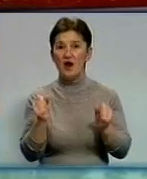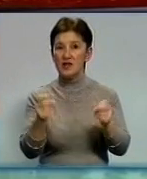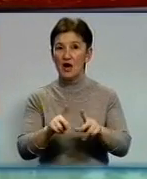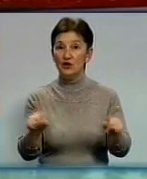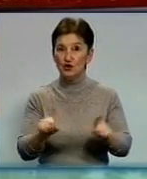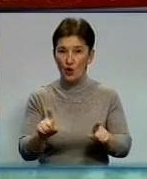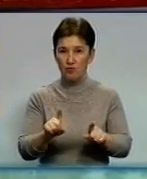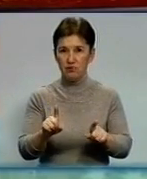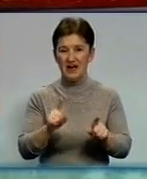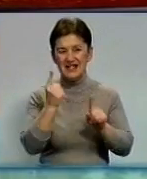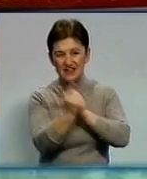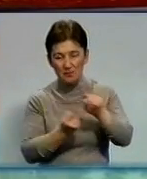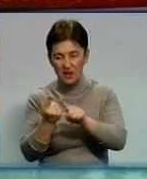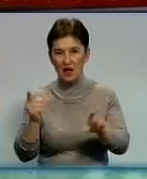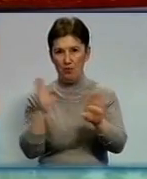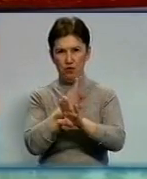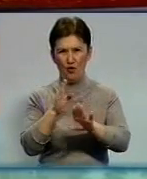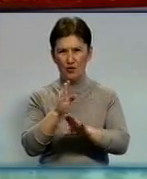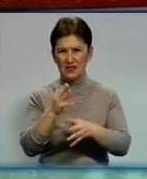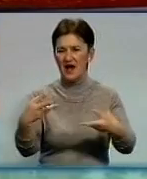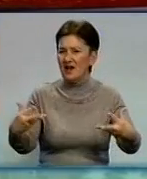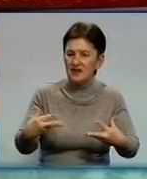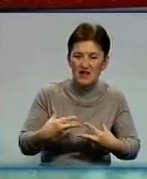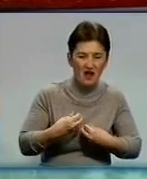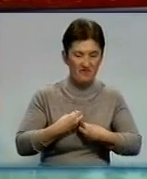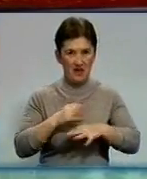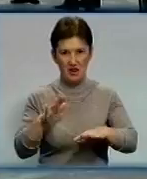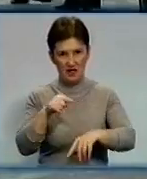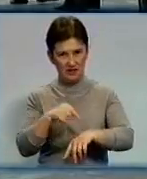погоди не на то позначилась на самопочутті, дізнавалась і на примак.